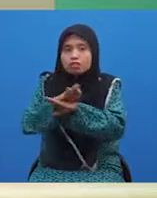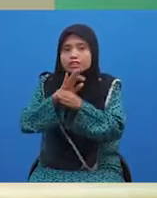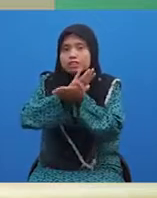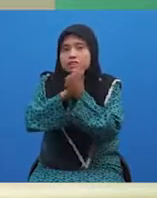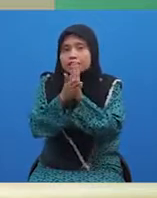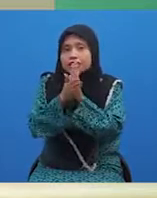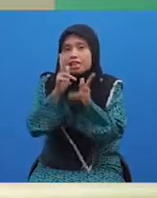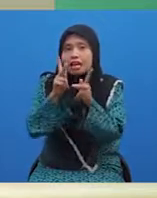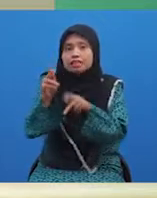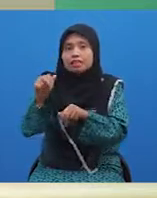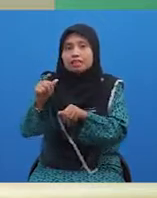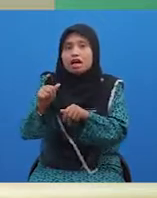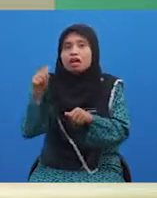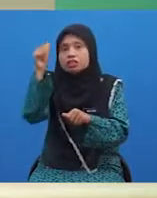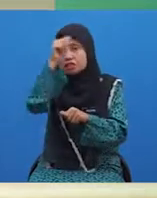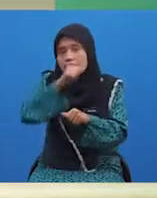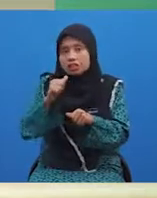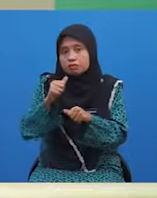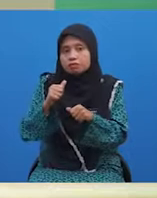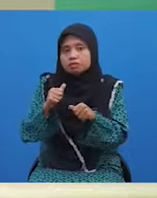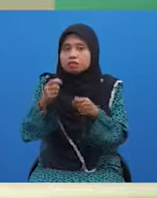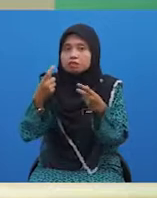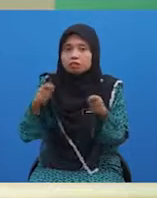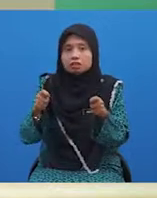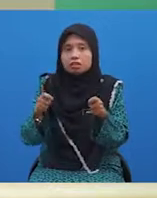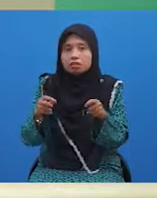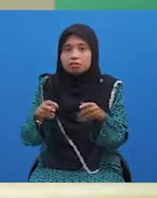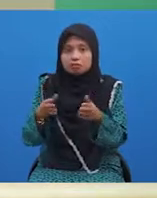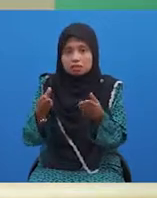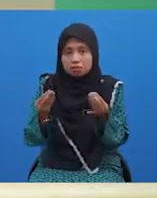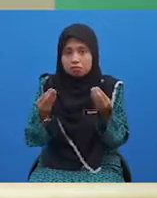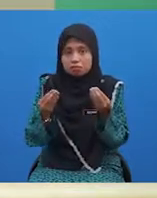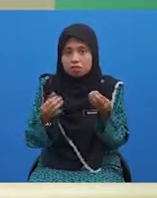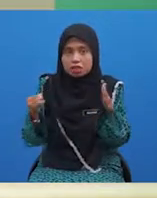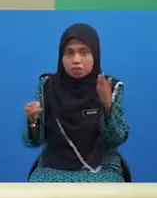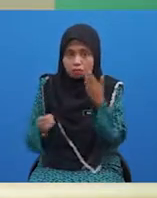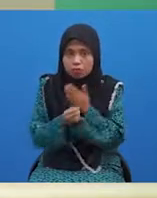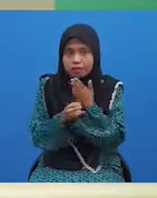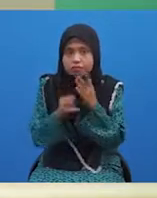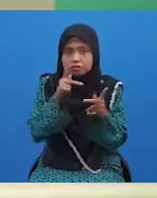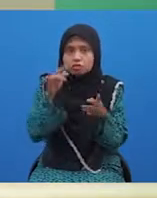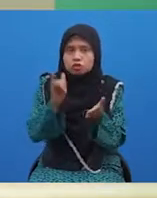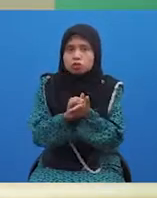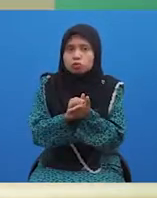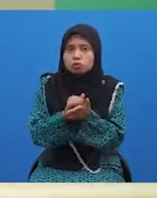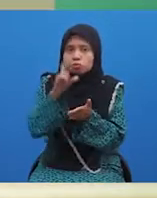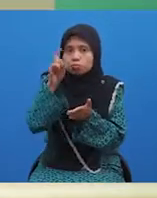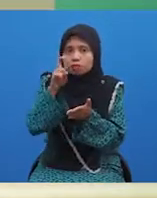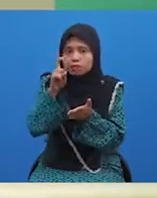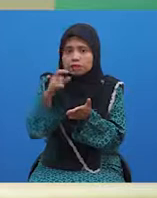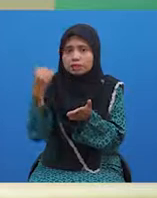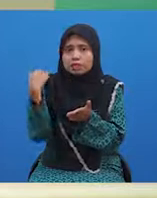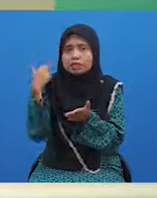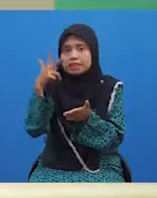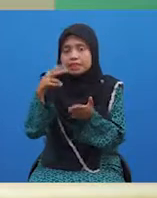kata adjektif setelah menerima imbuhan. Kata kerja ini mestilah terdiri daripada